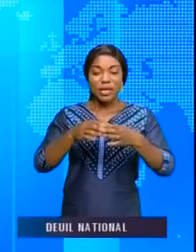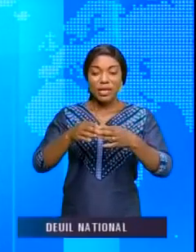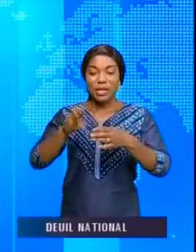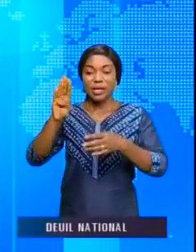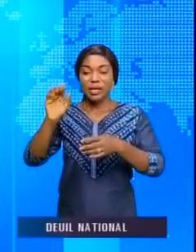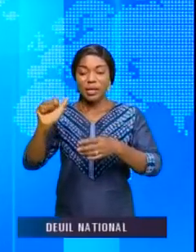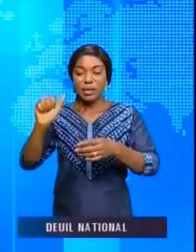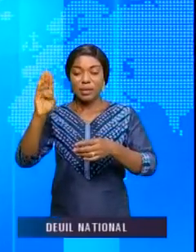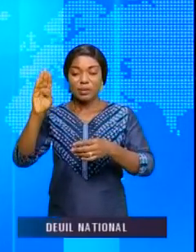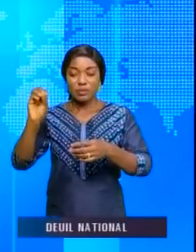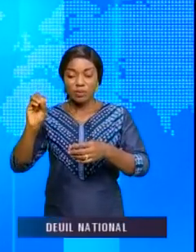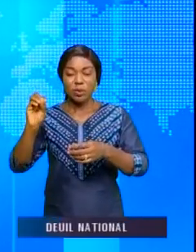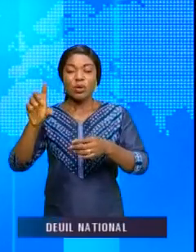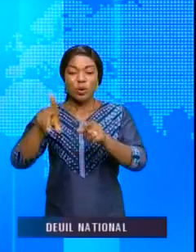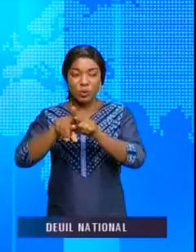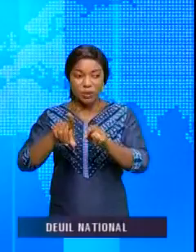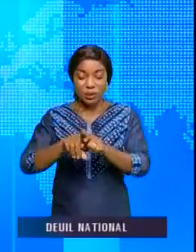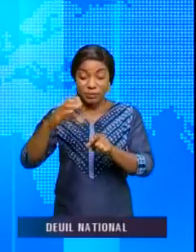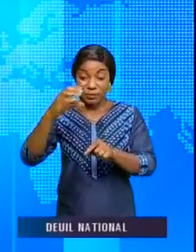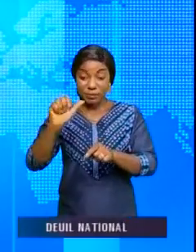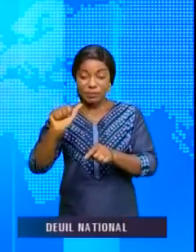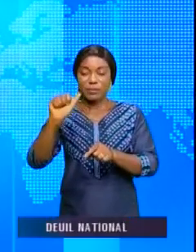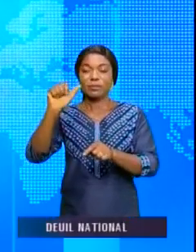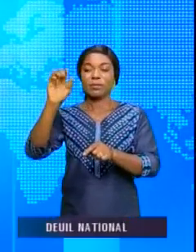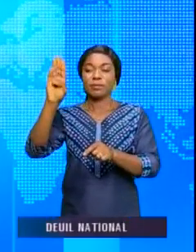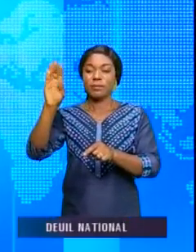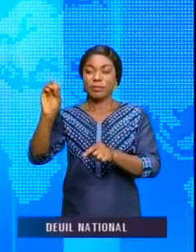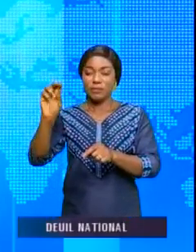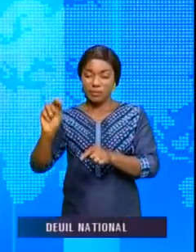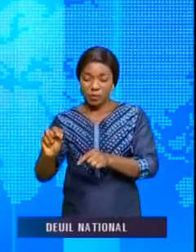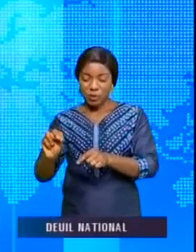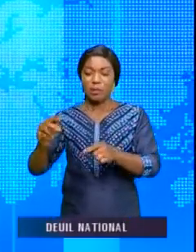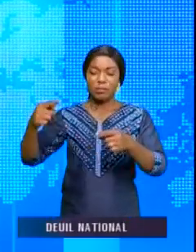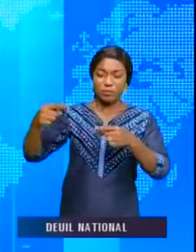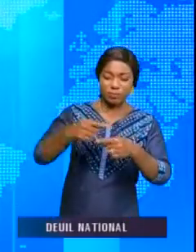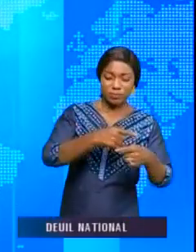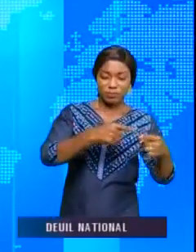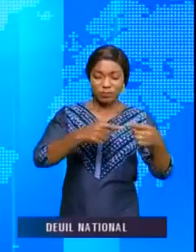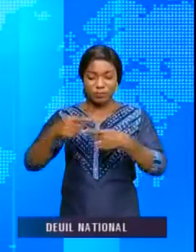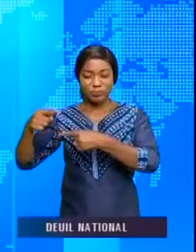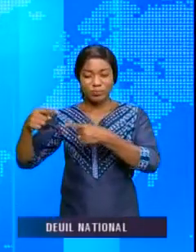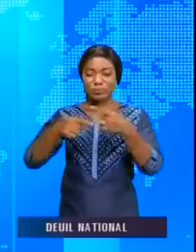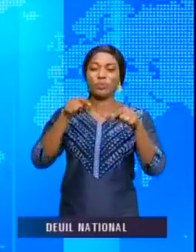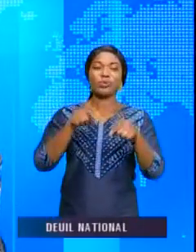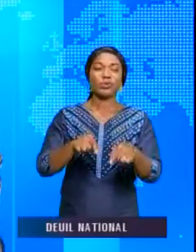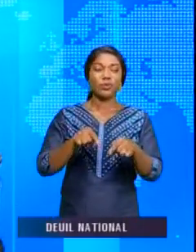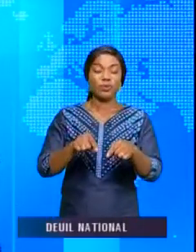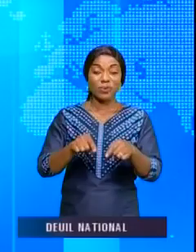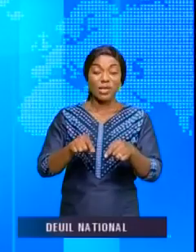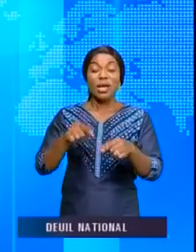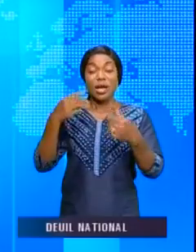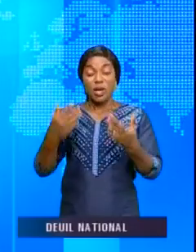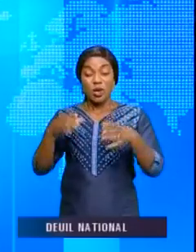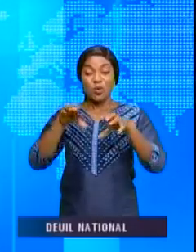France ville pour le compte des éliminatoires de la Coupe d'Afrique des Nations Cameroun 2021 score du match 3